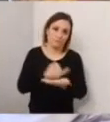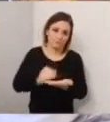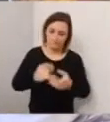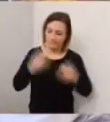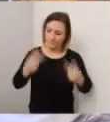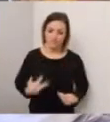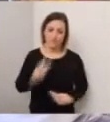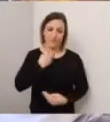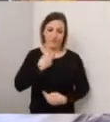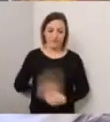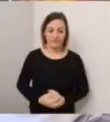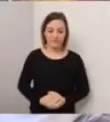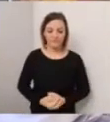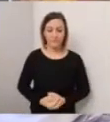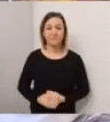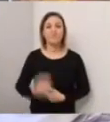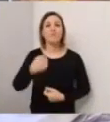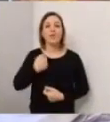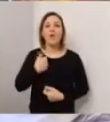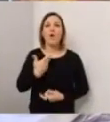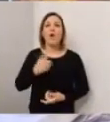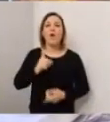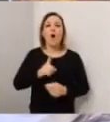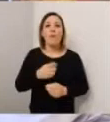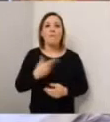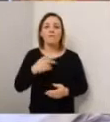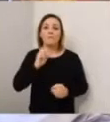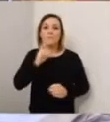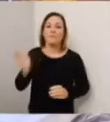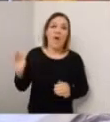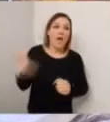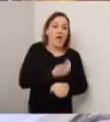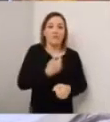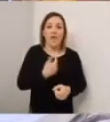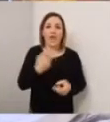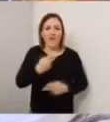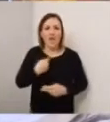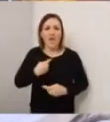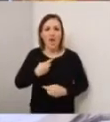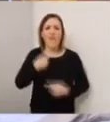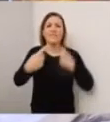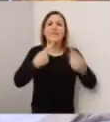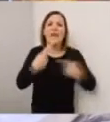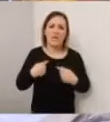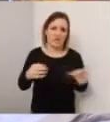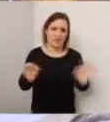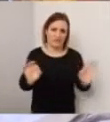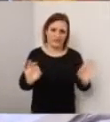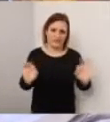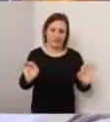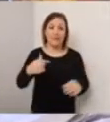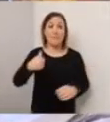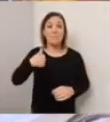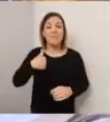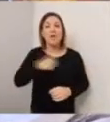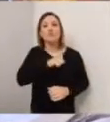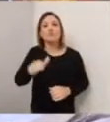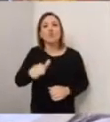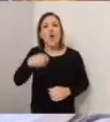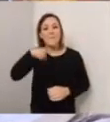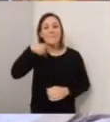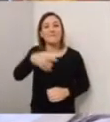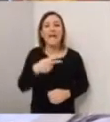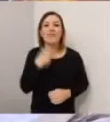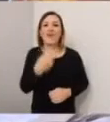precisazione. Io non devo fare nessuna smentita perché non ho fatto nessuna dichiarazione. Il mio è stato